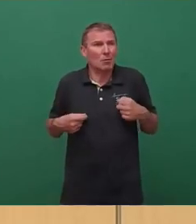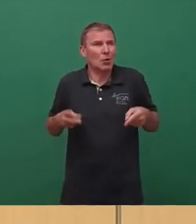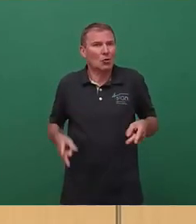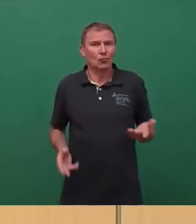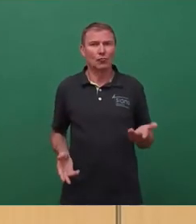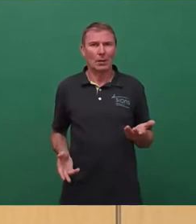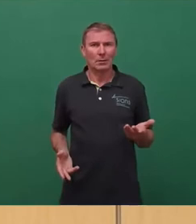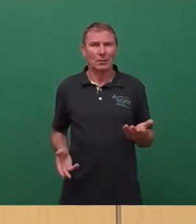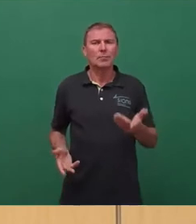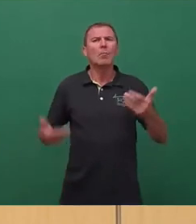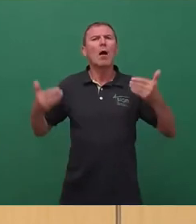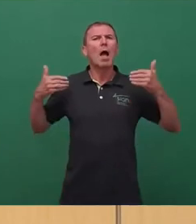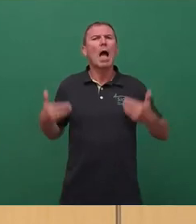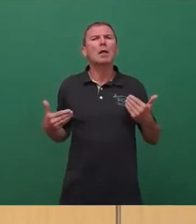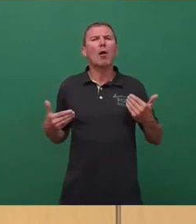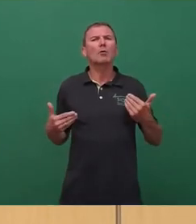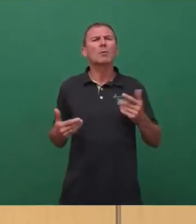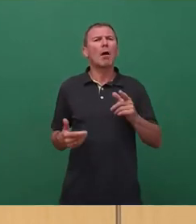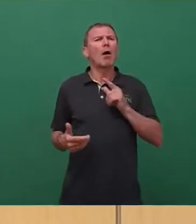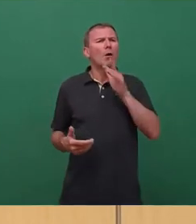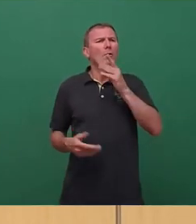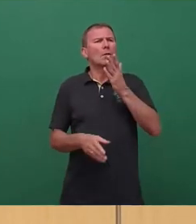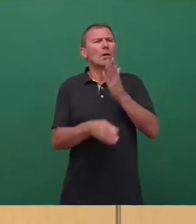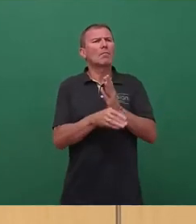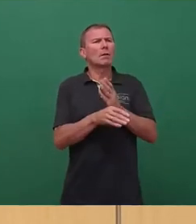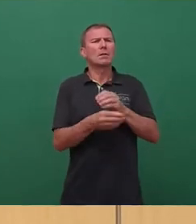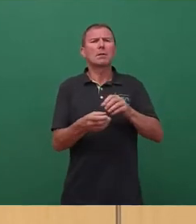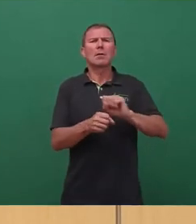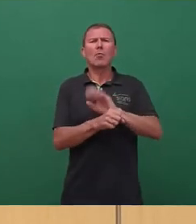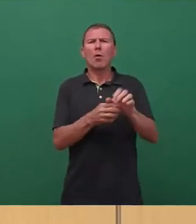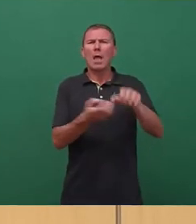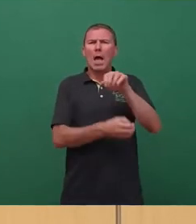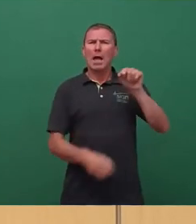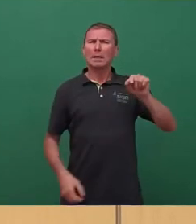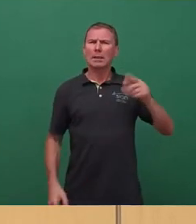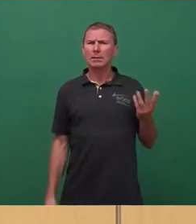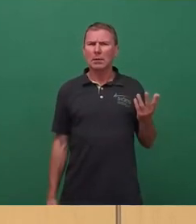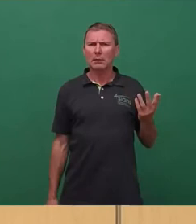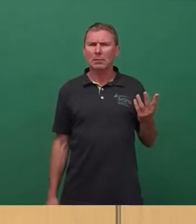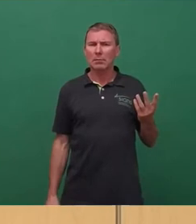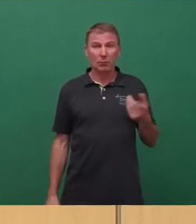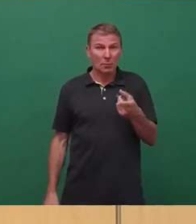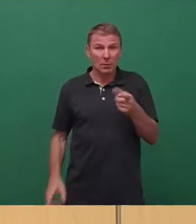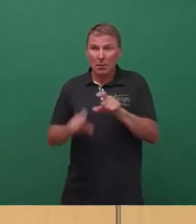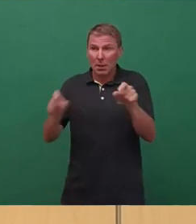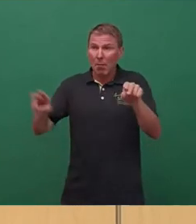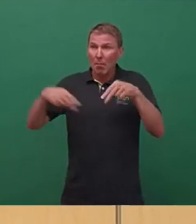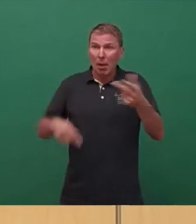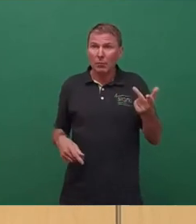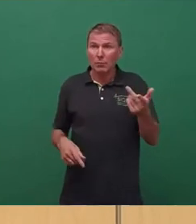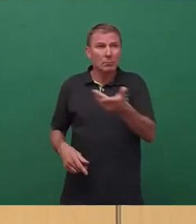Hintergrund einer noch nicht längst beendeten Corona-Krise, diese Frage beantworten die haushaltsführenden